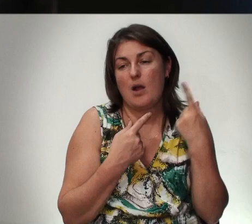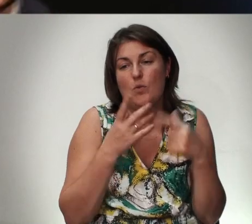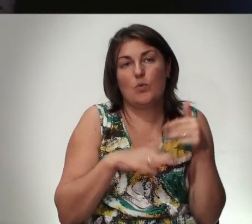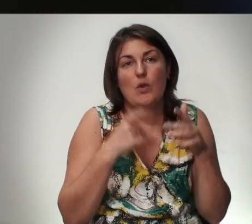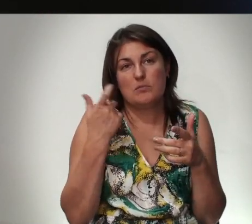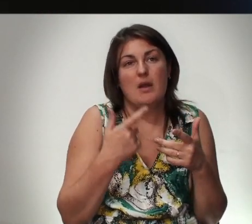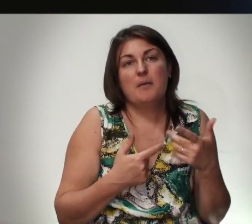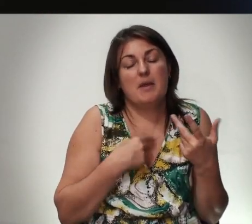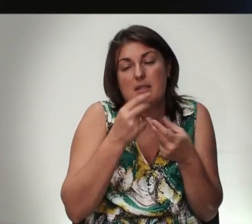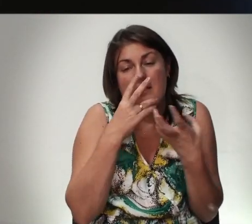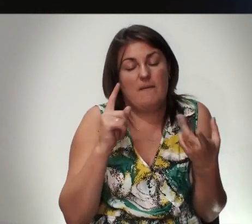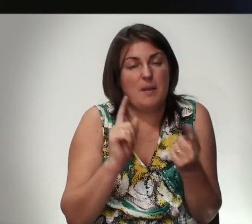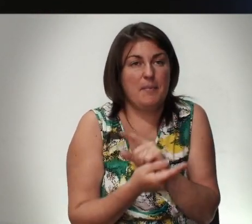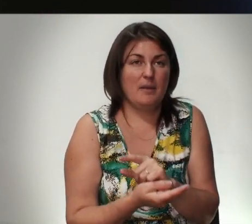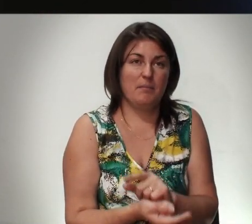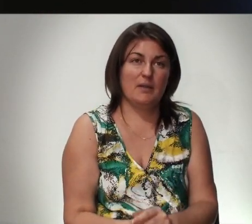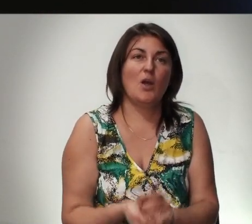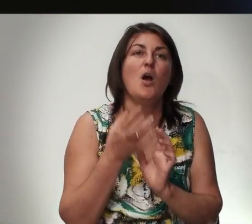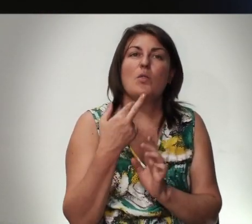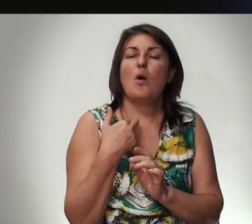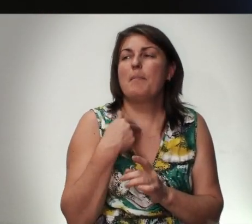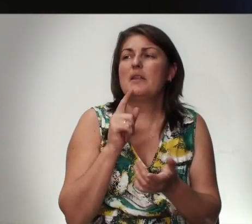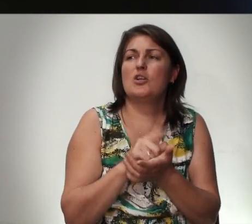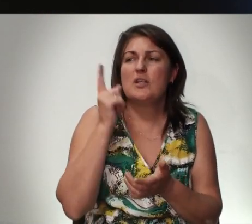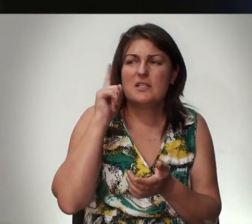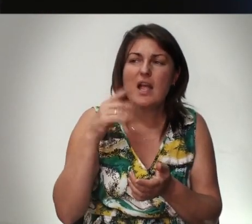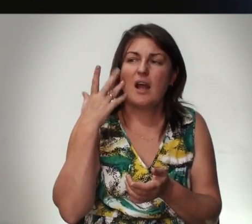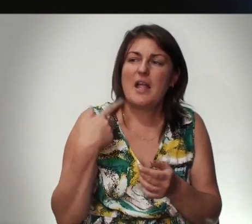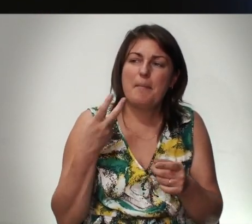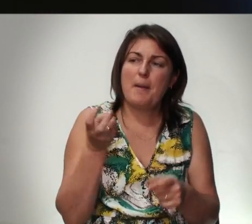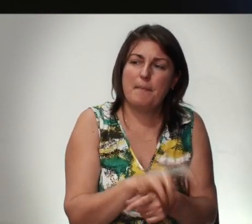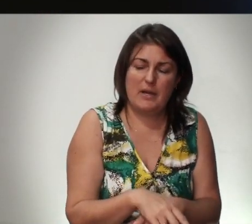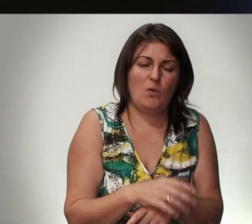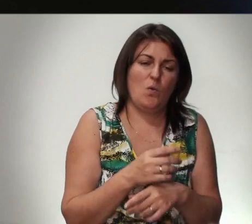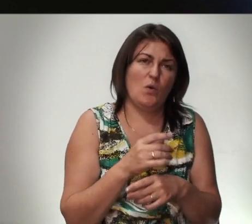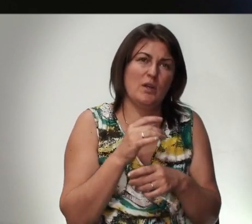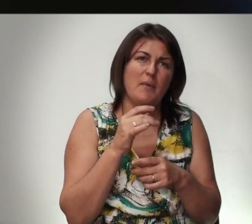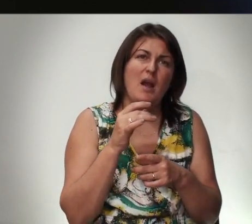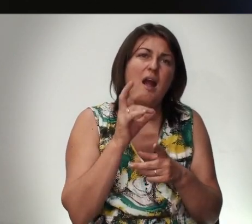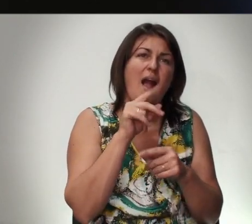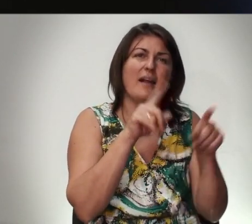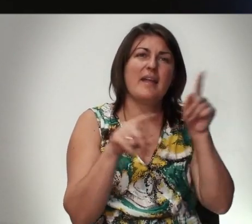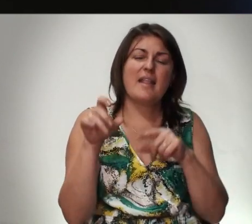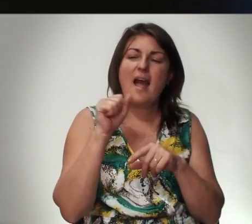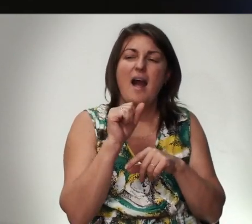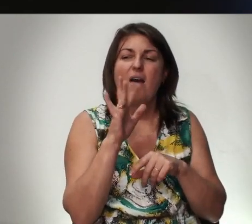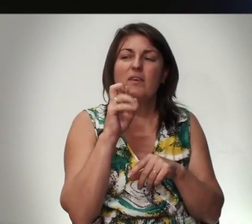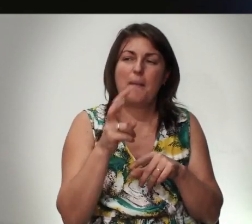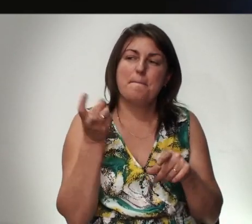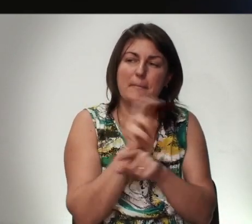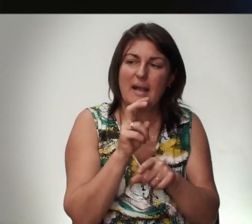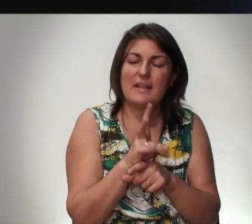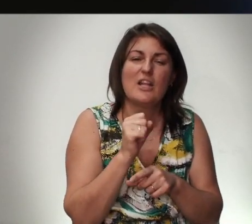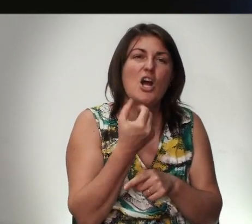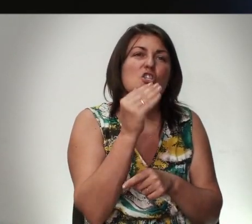Господа И Мы Не Видим Перемен Но Мы Должны Знать Что Когда Мы Приходим У Жертвенника Господа Как Некогда Авраам Приходил